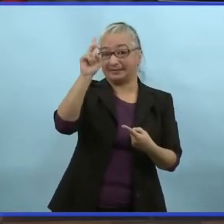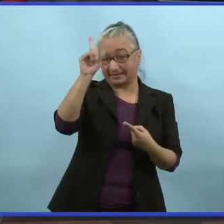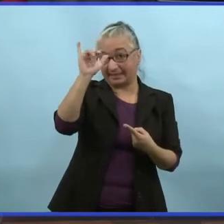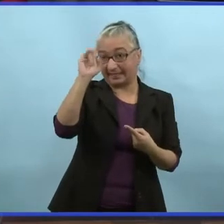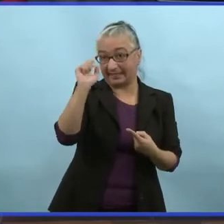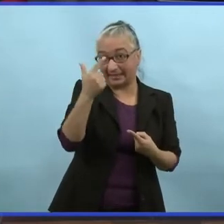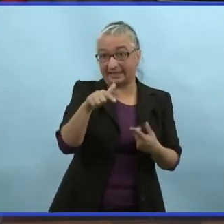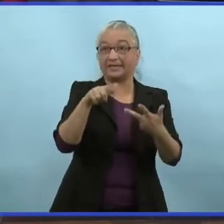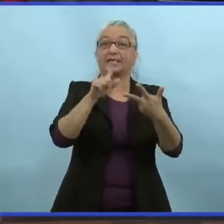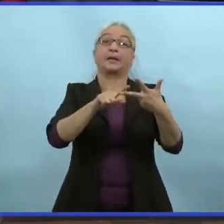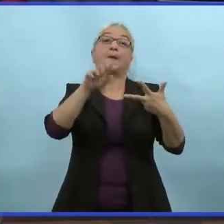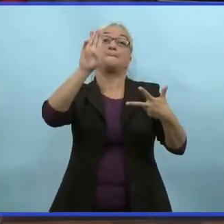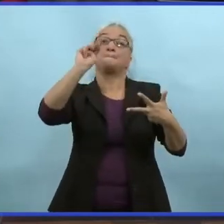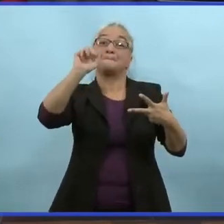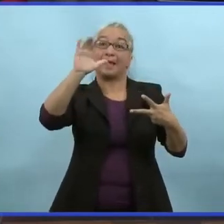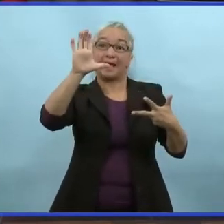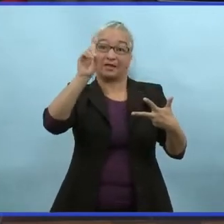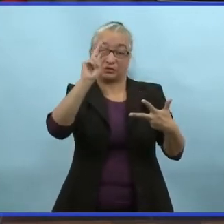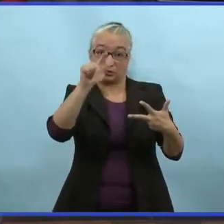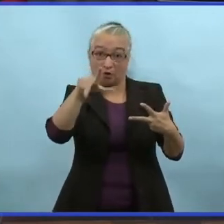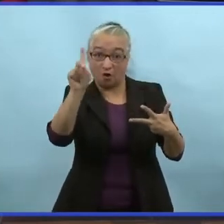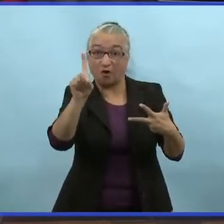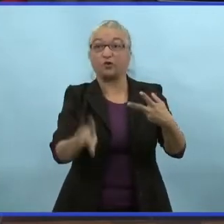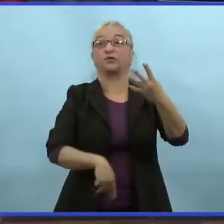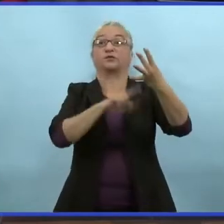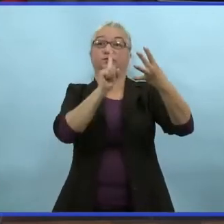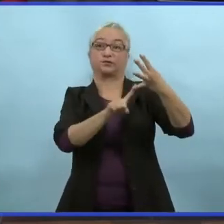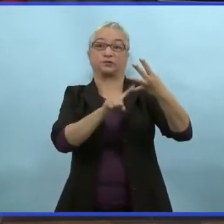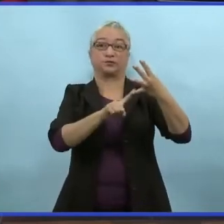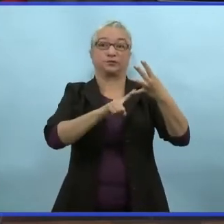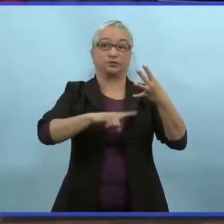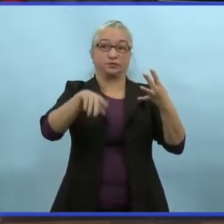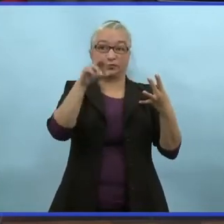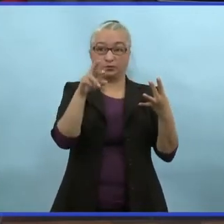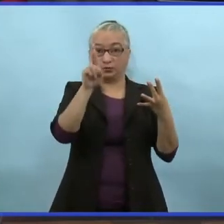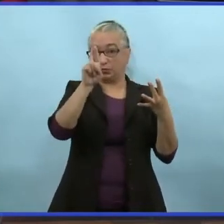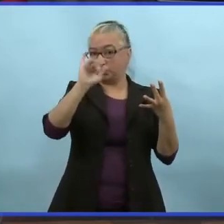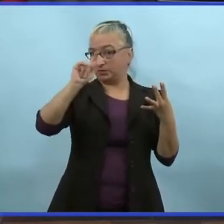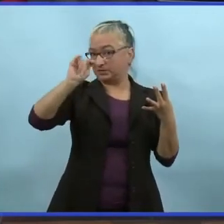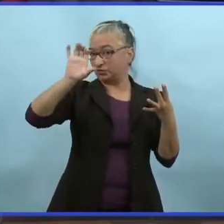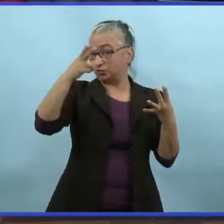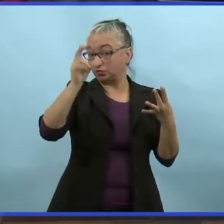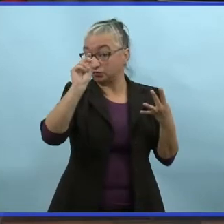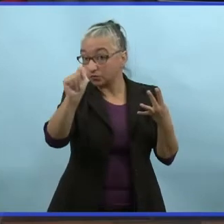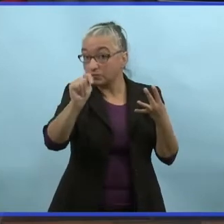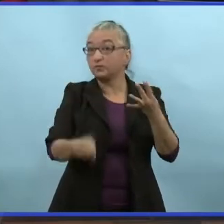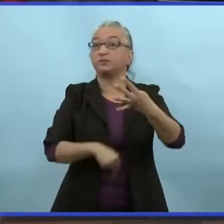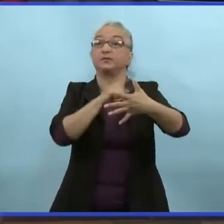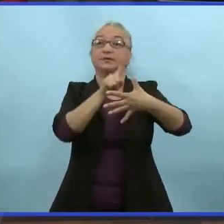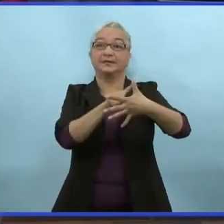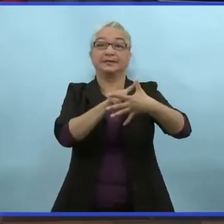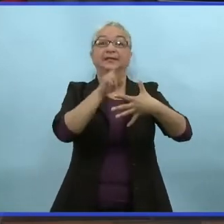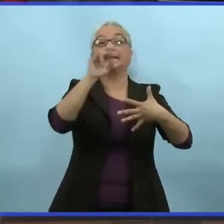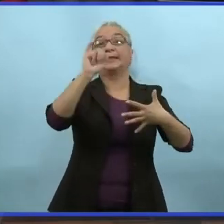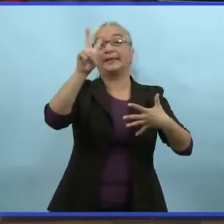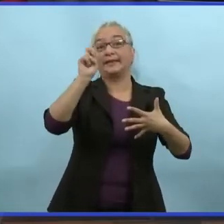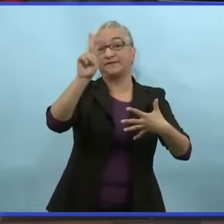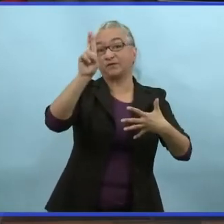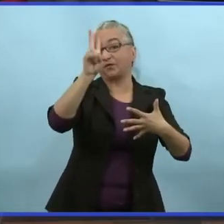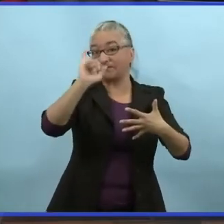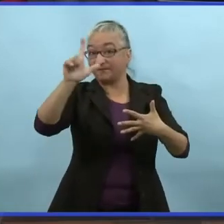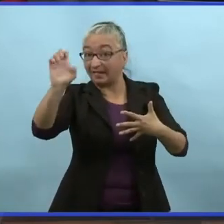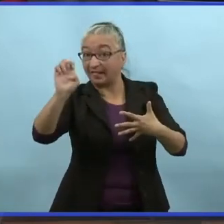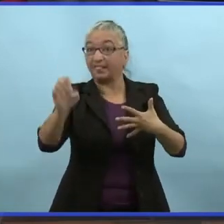-Xavier et Taché sont géographiquement situées dans leur région sanitaire santé sud.